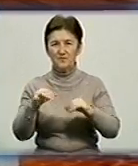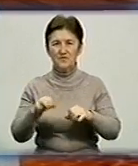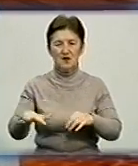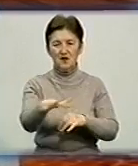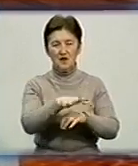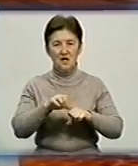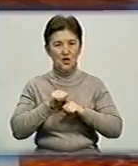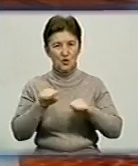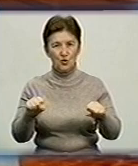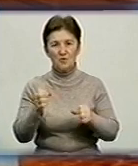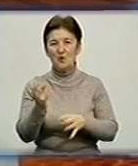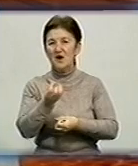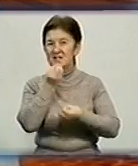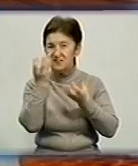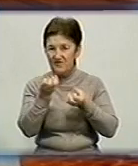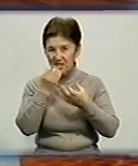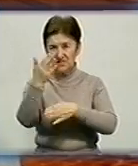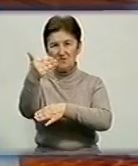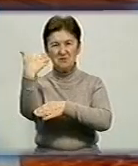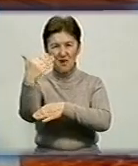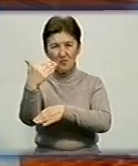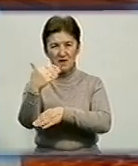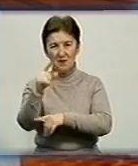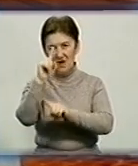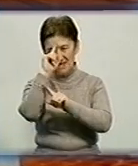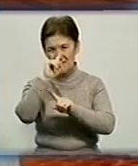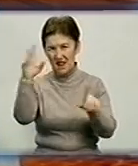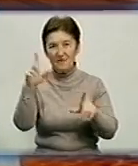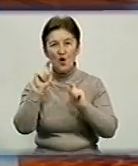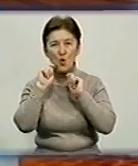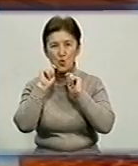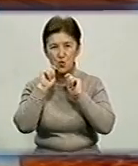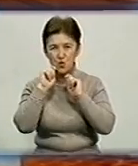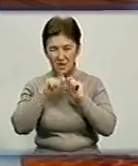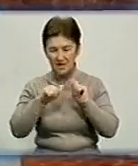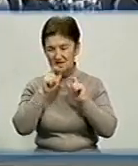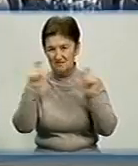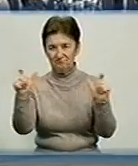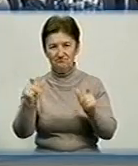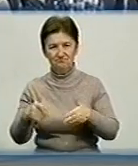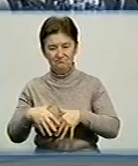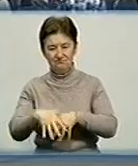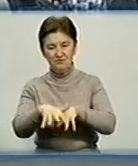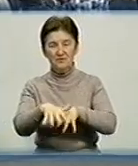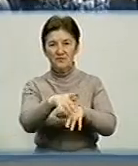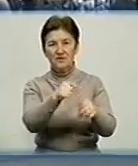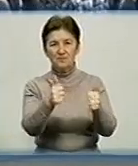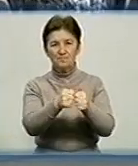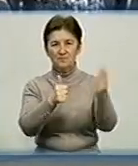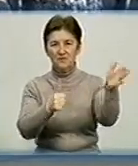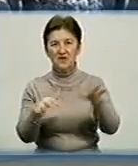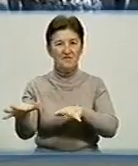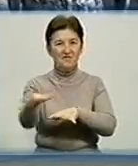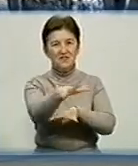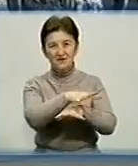Майдану, потому з квітами, державними стягами та вигуками «Слава Україні!» вирушили до пам'ятника Кобзареві. Усіх охочих площа біля пам'ятника вмістити